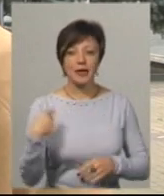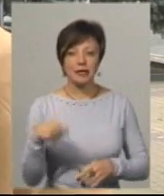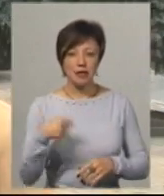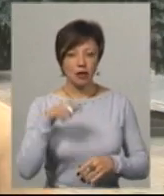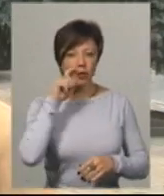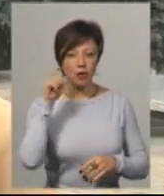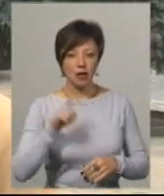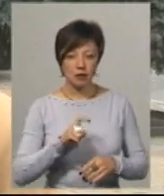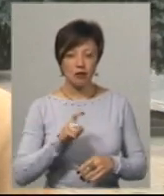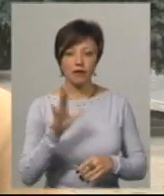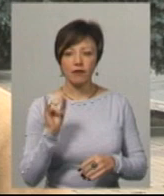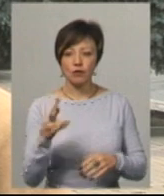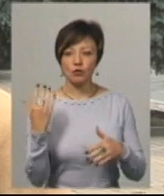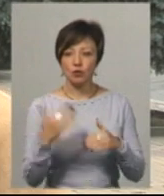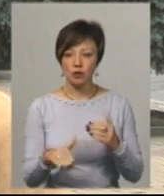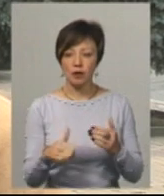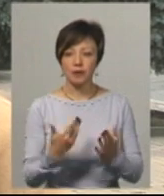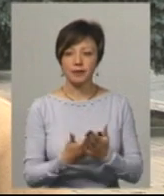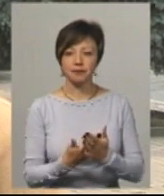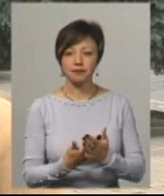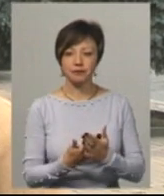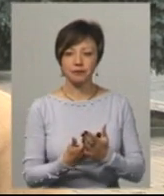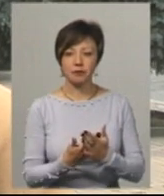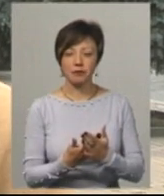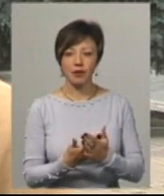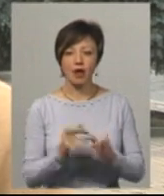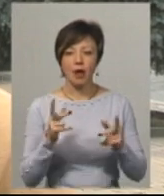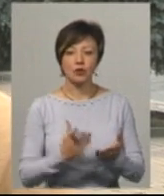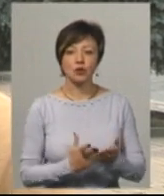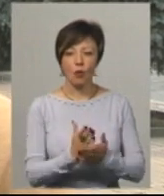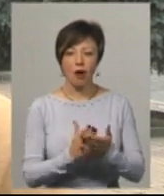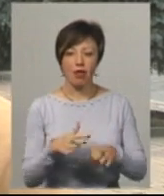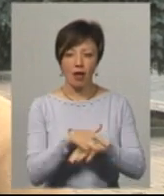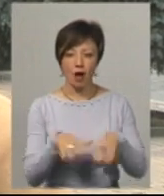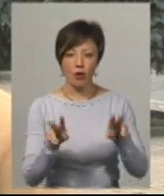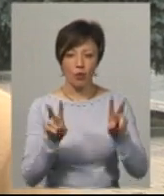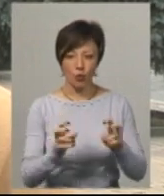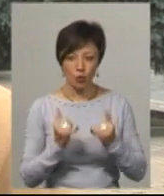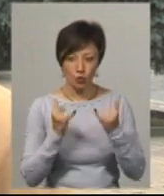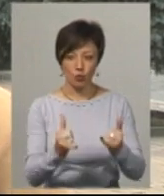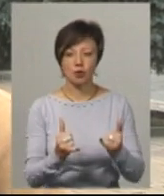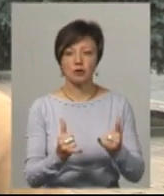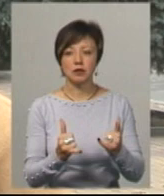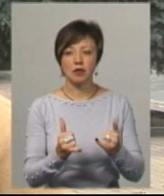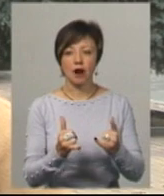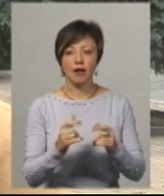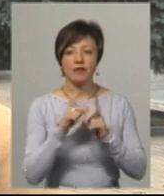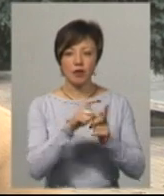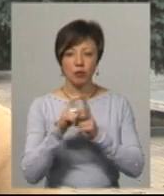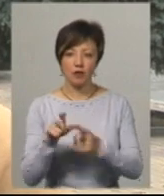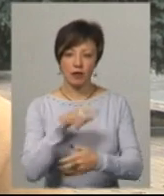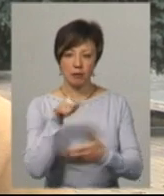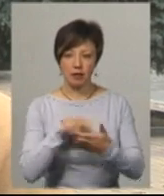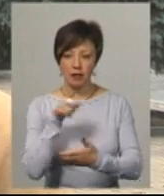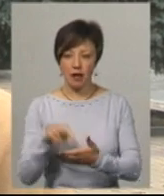України, аби він вже, скажімо так, як слуга народу, народу дав якісь відповіді на ті питання,